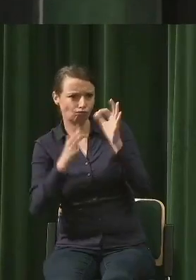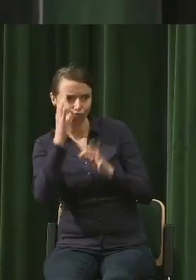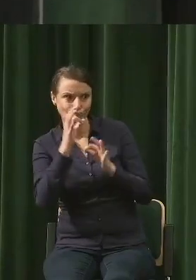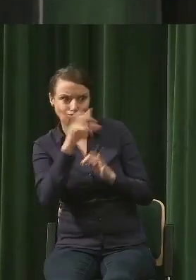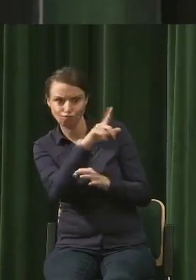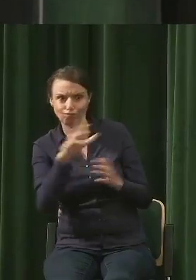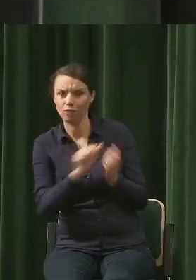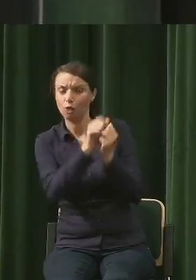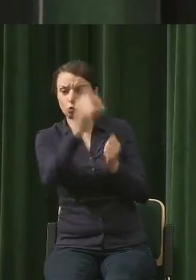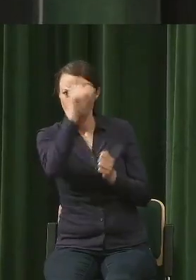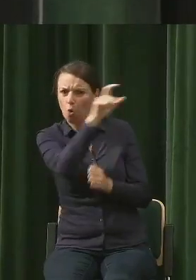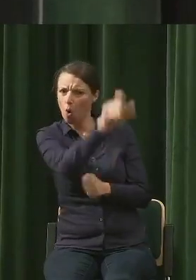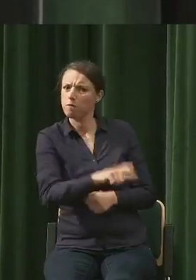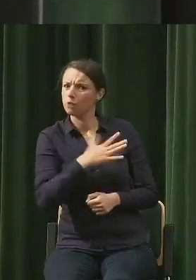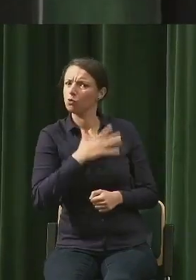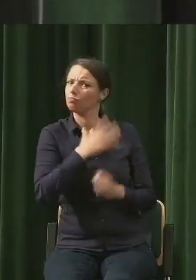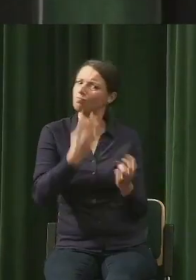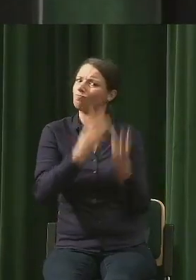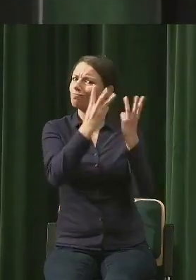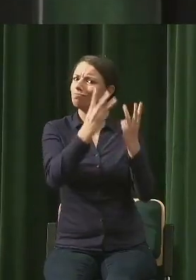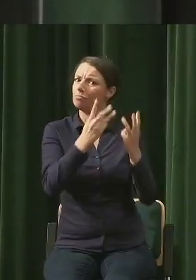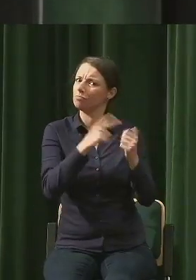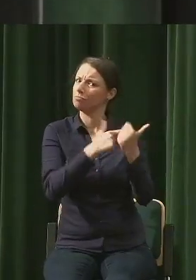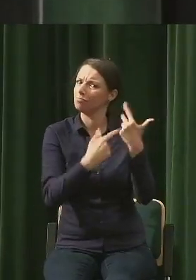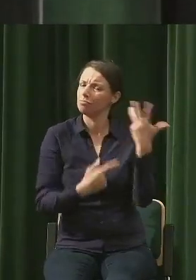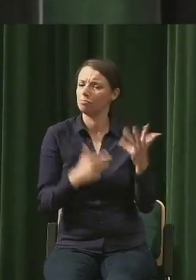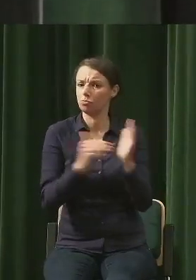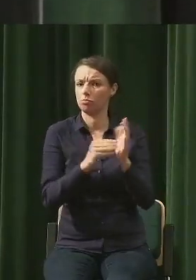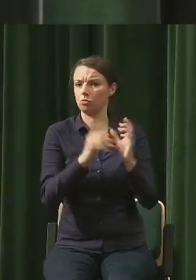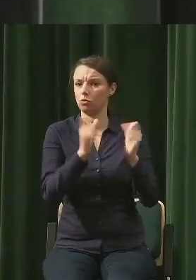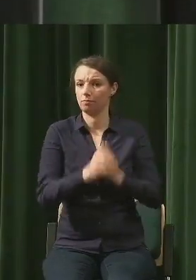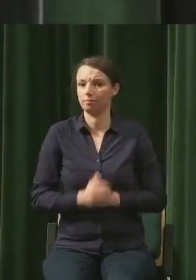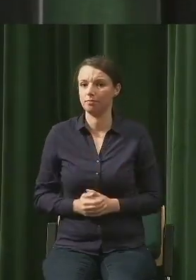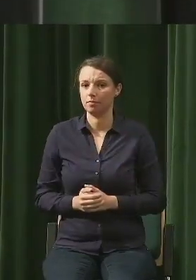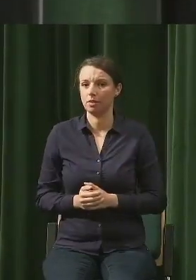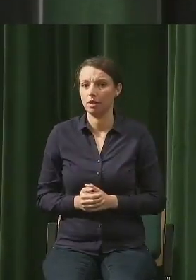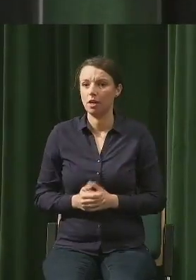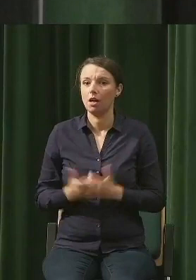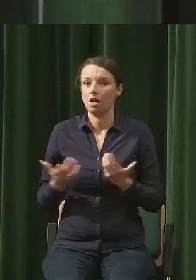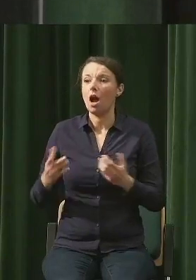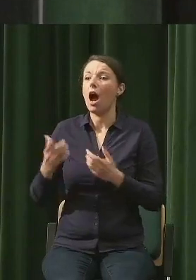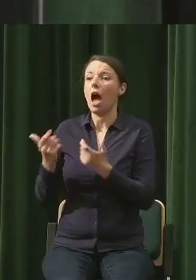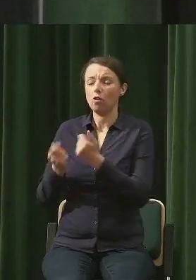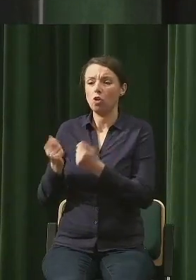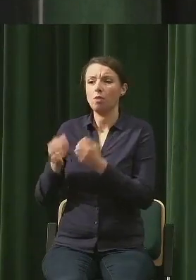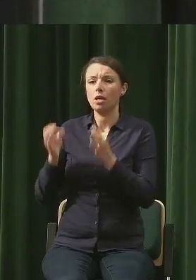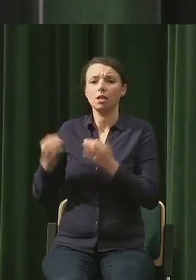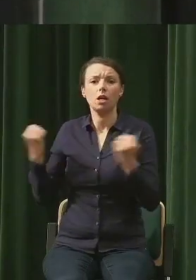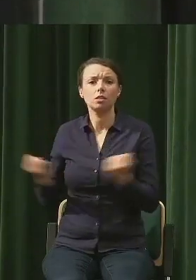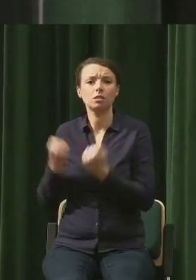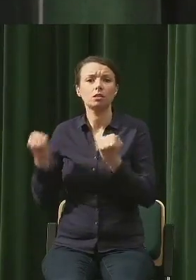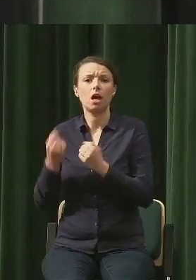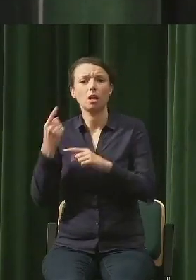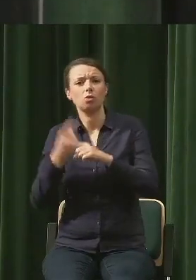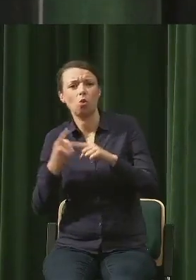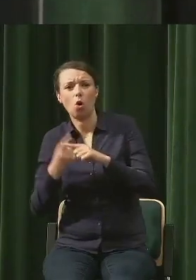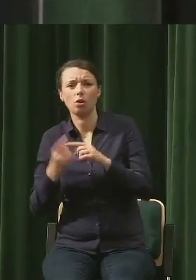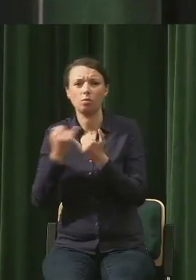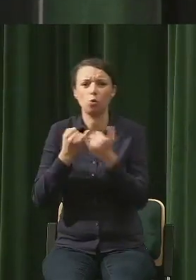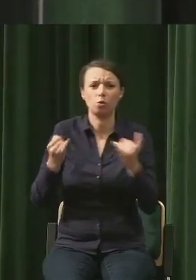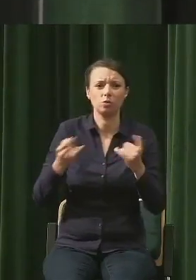ekonomia dzisiaj oczywiście stara się uchylać to proste założenie o racjonalności człowieka, ale gdzieś tam